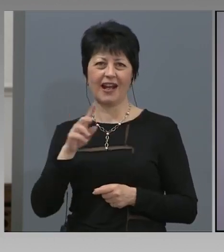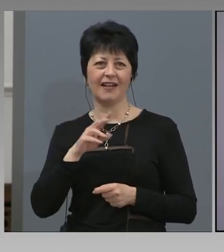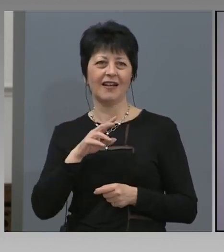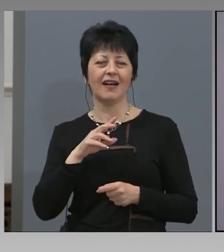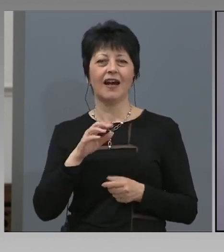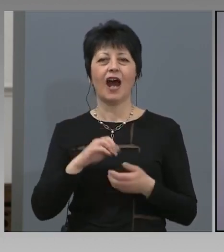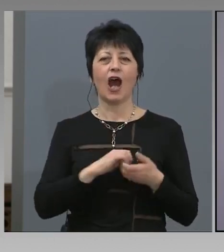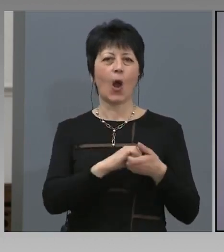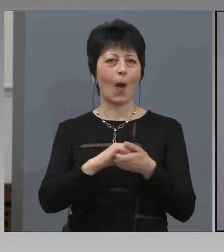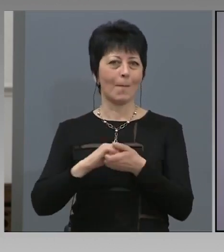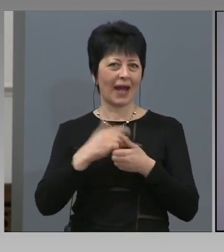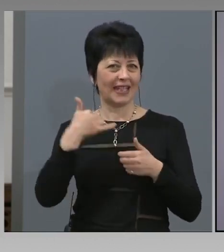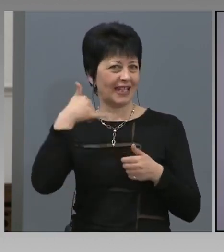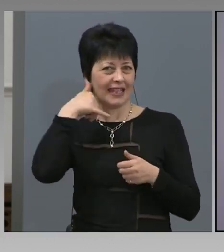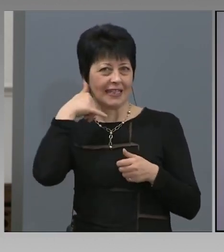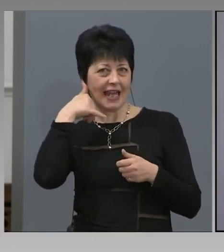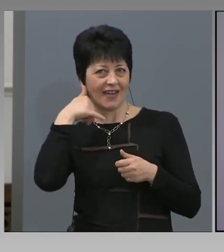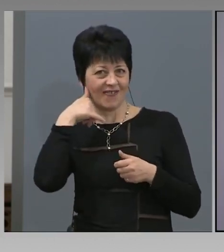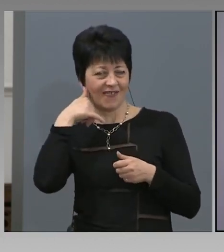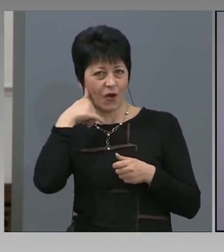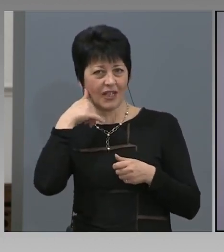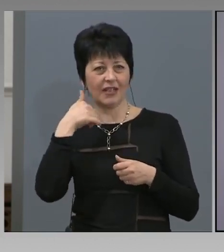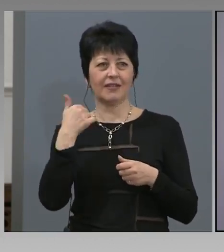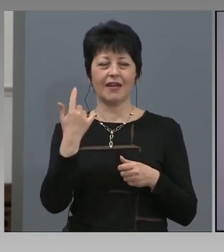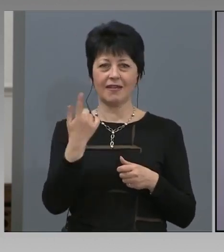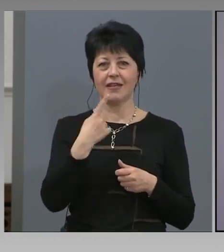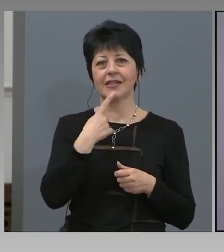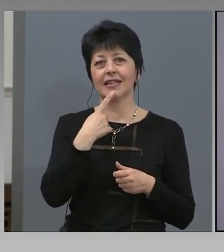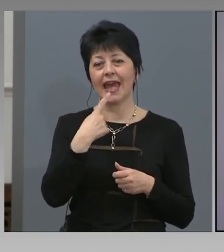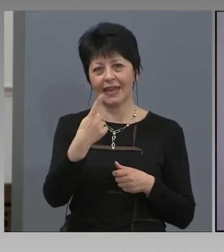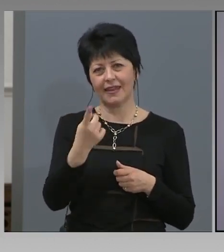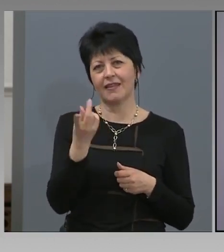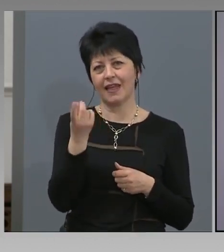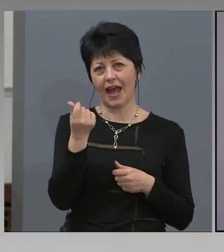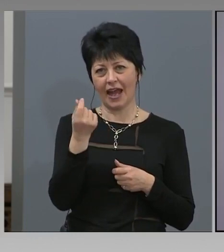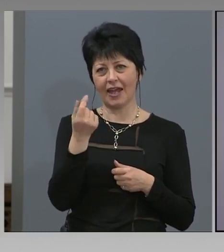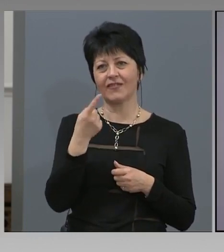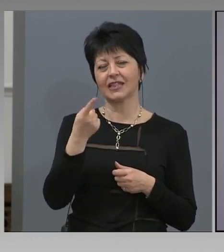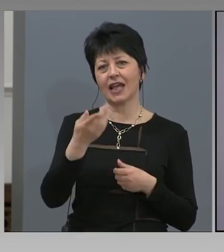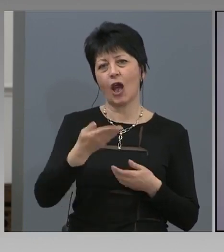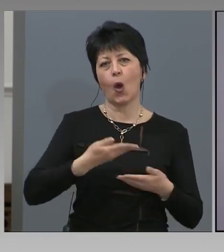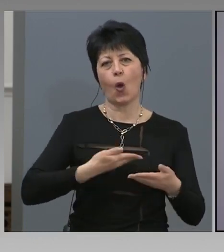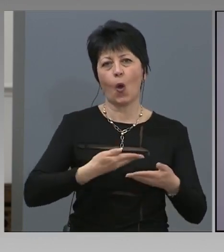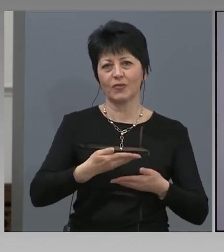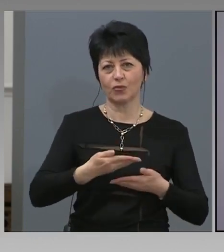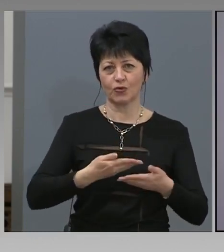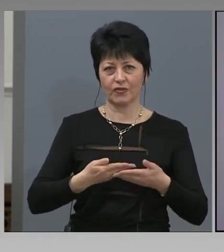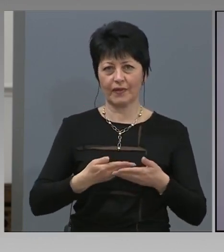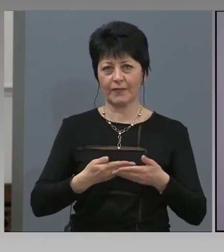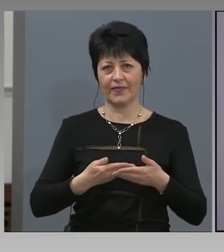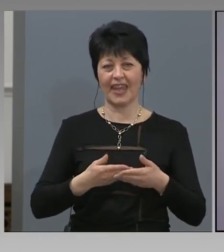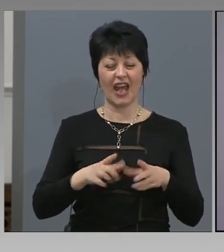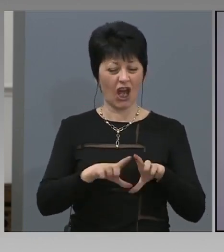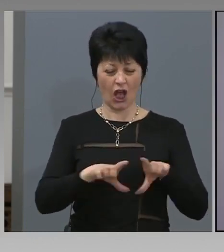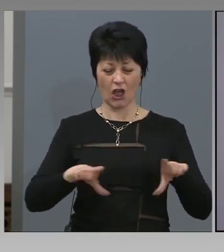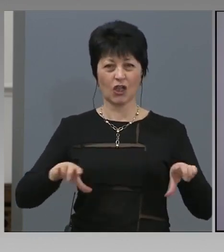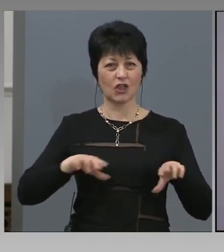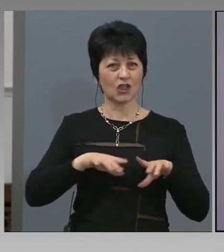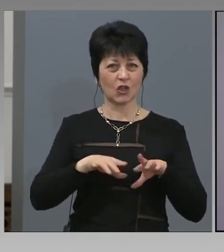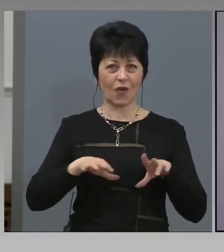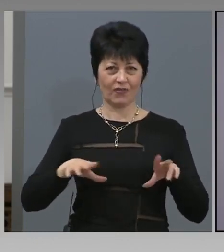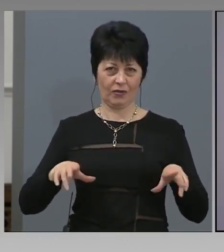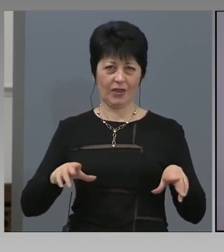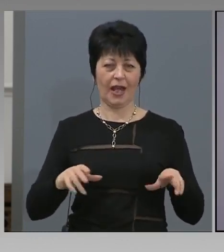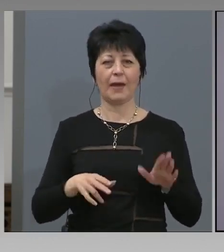разработила съответната част и тя струва един елев към информационно обслужване. Целият софтвер, мобилната